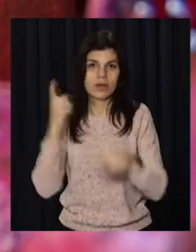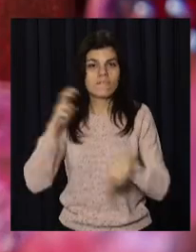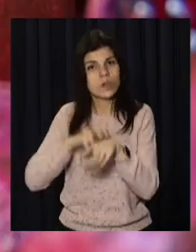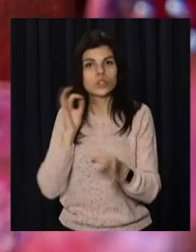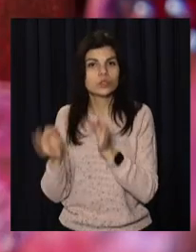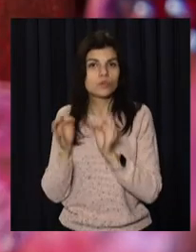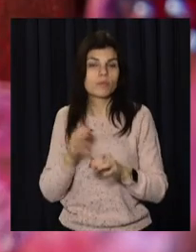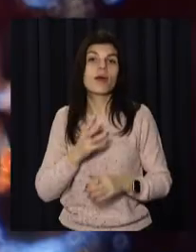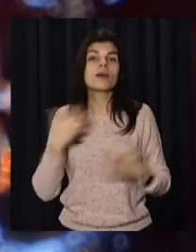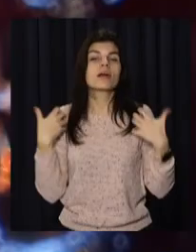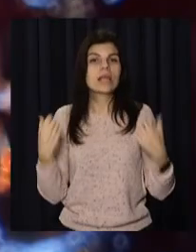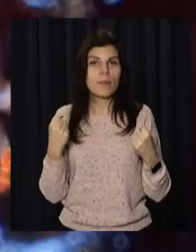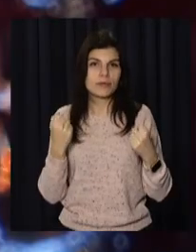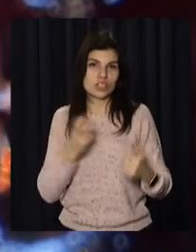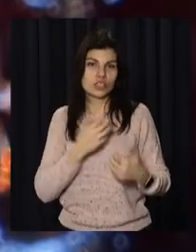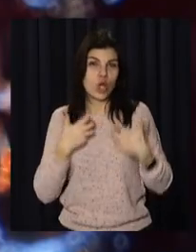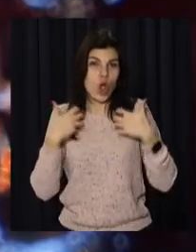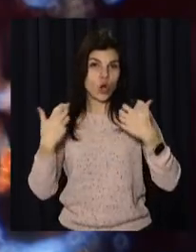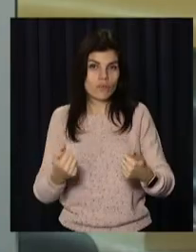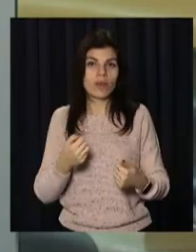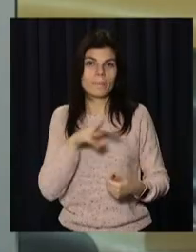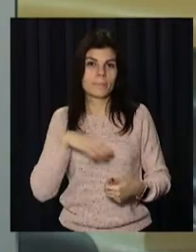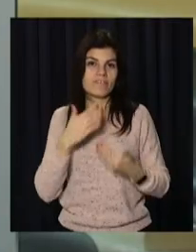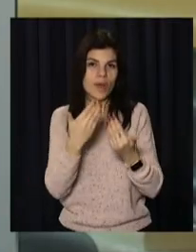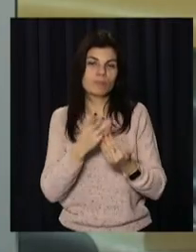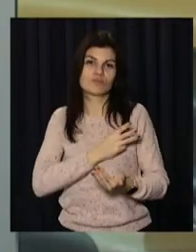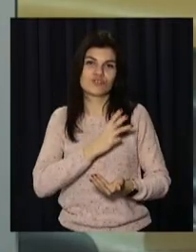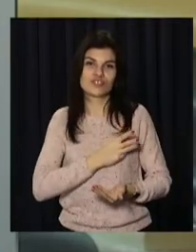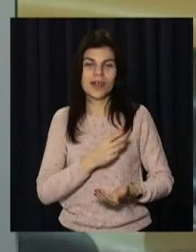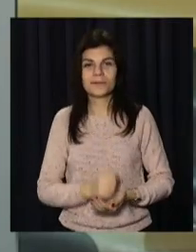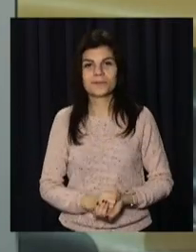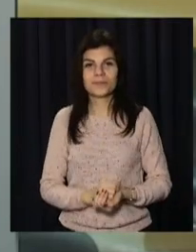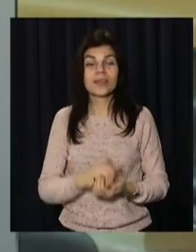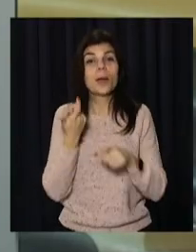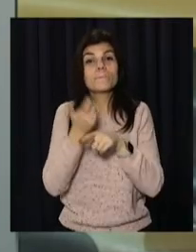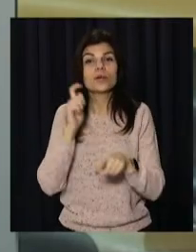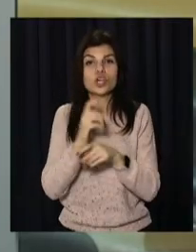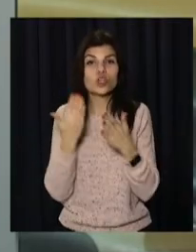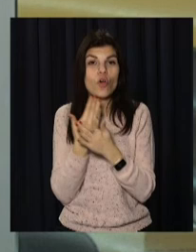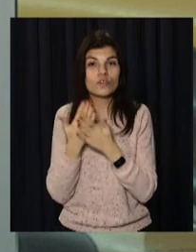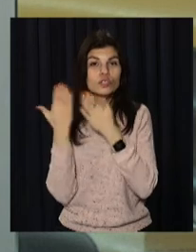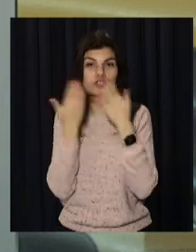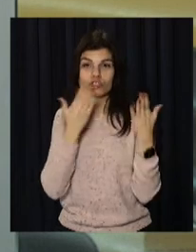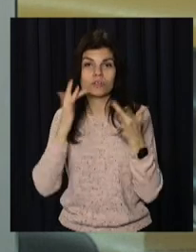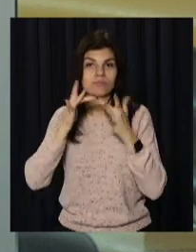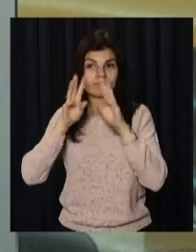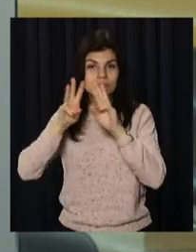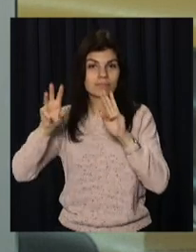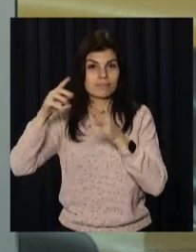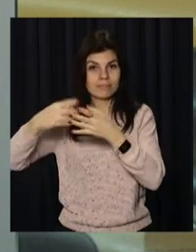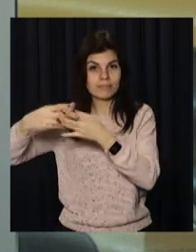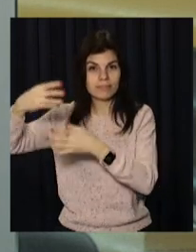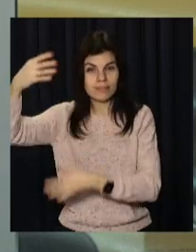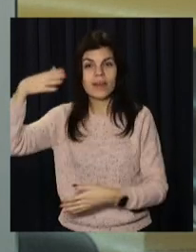Засоба та Костянтин Комих. Open News – телеканал «Відкритий». Більше читайте на нашому сайті open-tv.media.